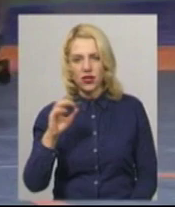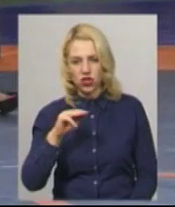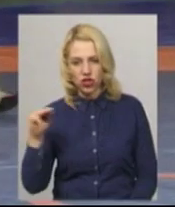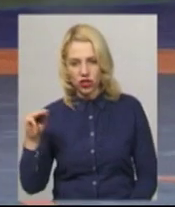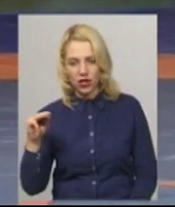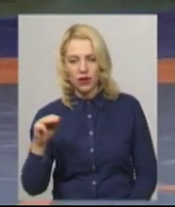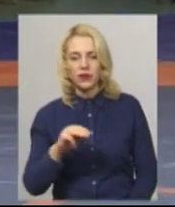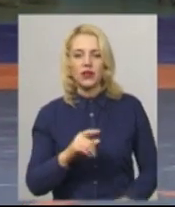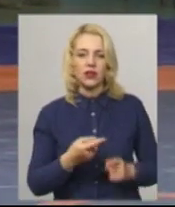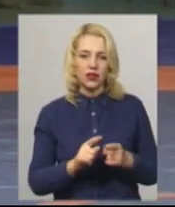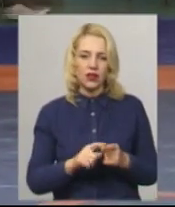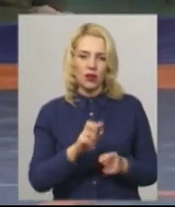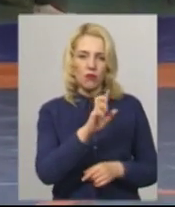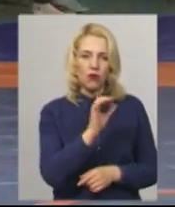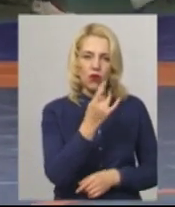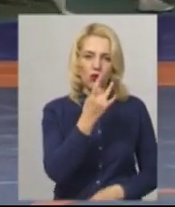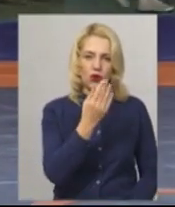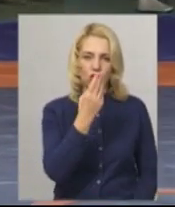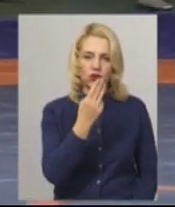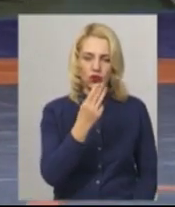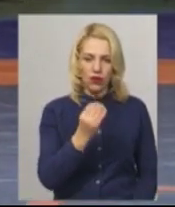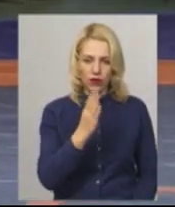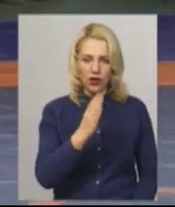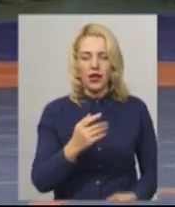з Борщова перемагає у поєдинку з Борщанин.